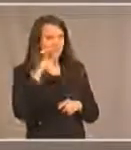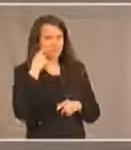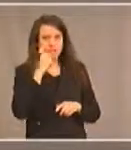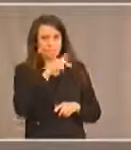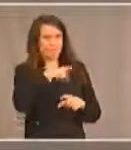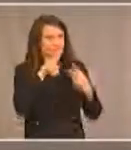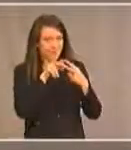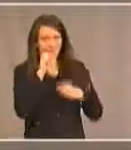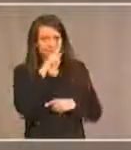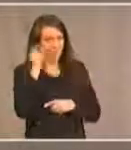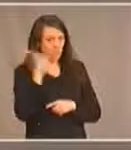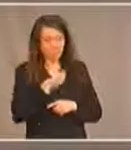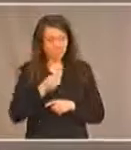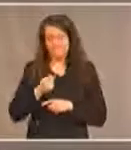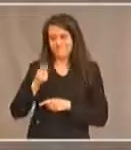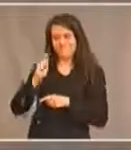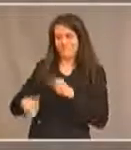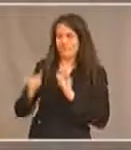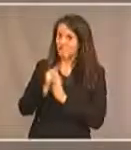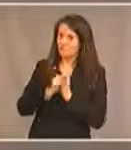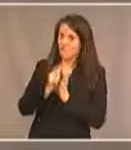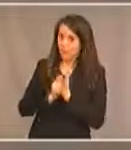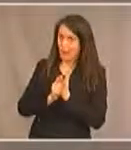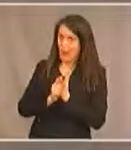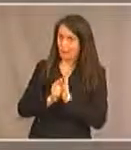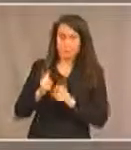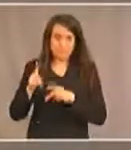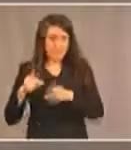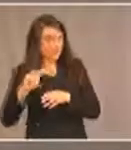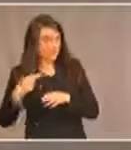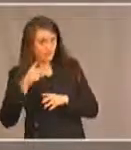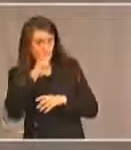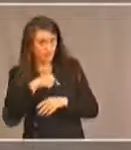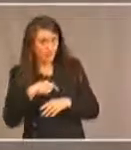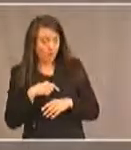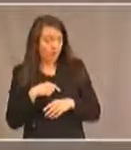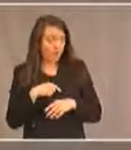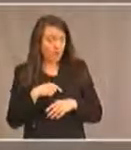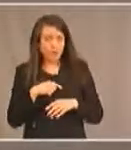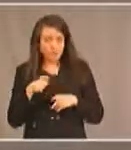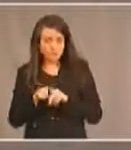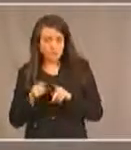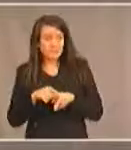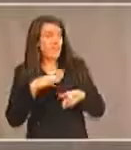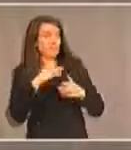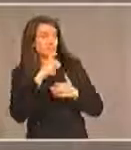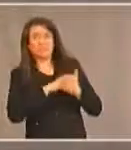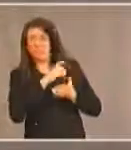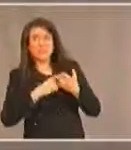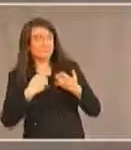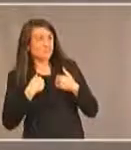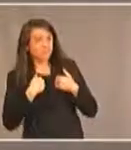qui donc nous qui étions handicapés et qui subissions la discrimination